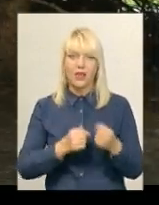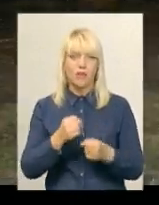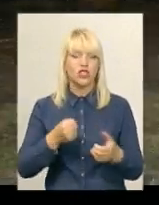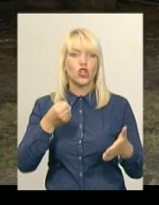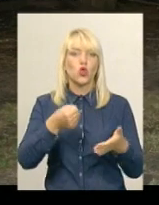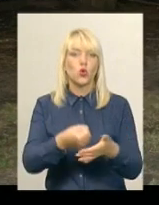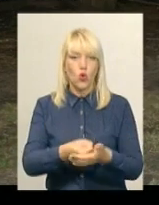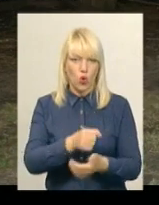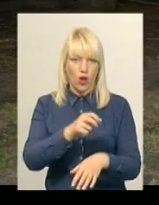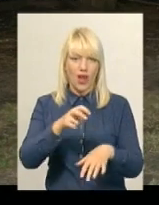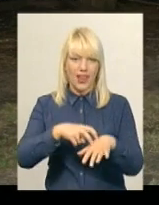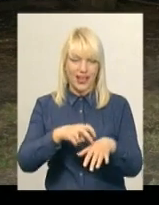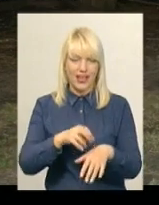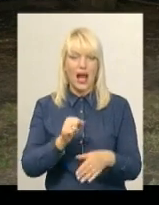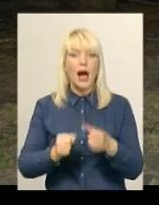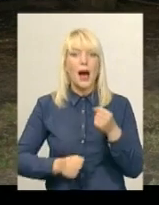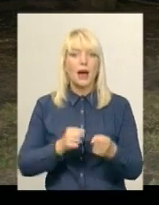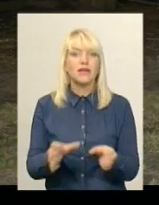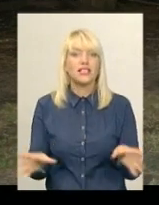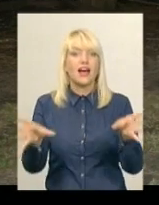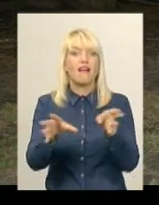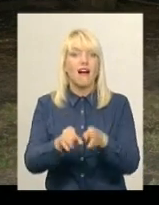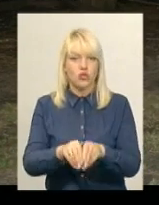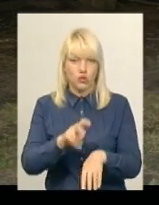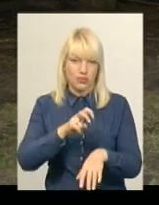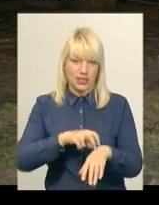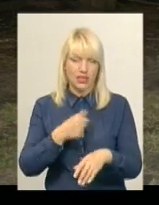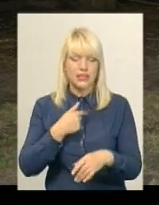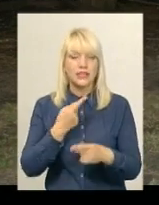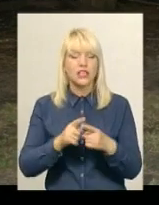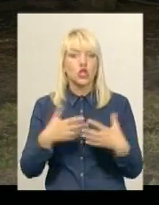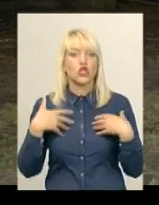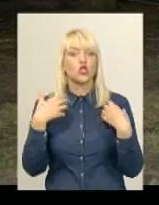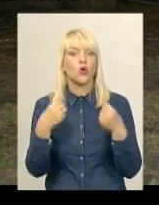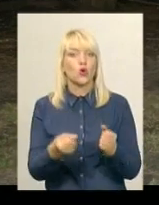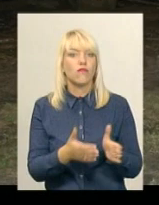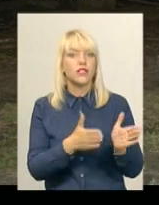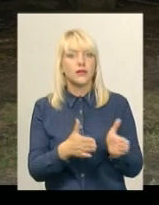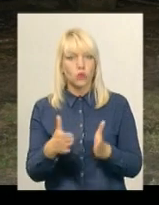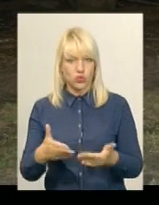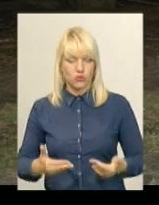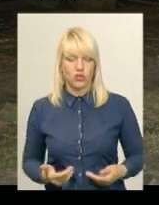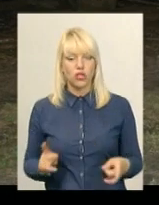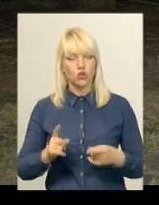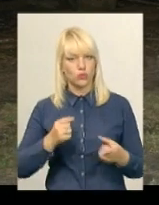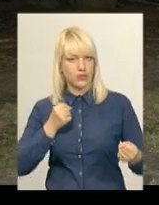лікарем. Ми підкреслюємо те, що медики – за здоровий спосіб життя, за те, щоб зміцнювати